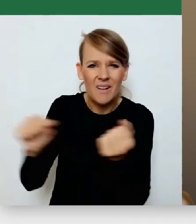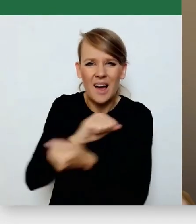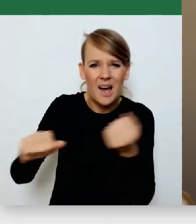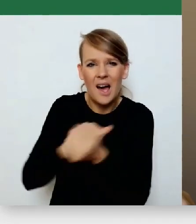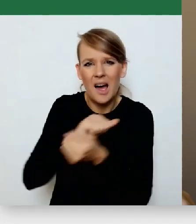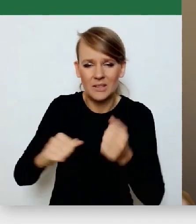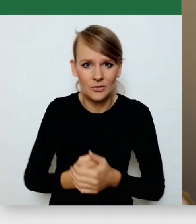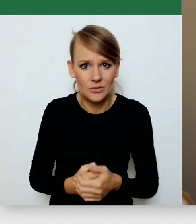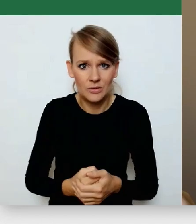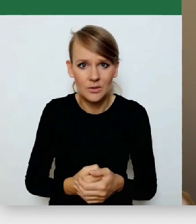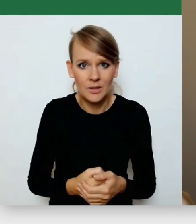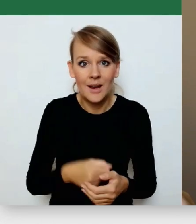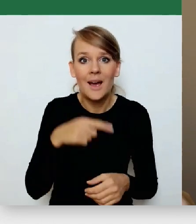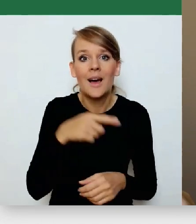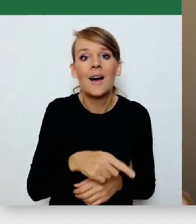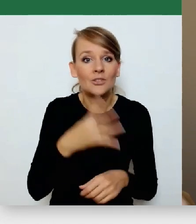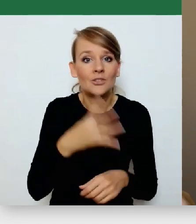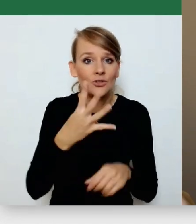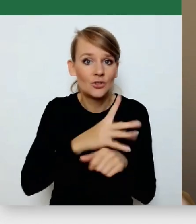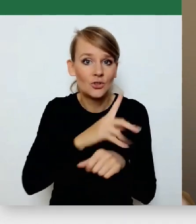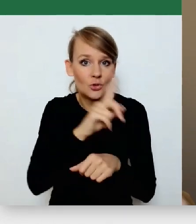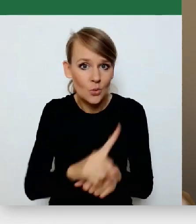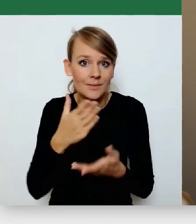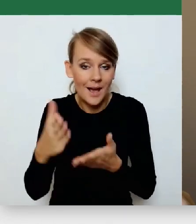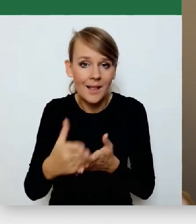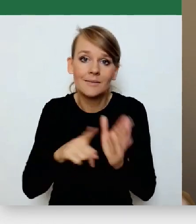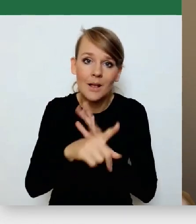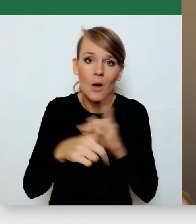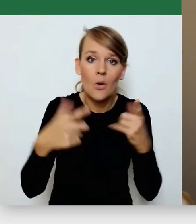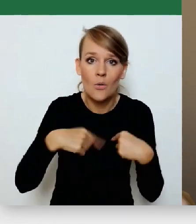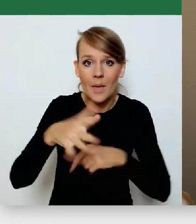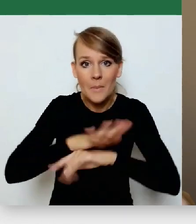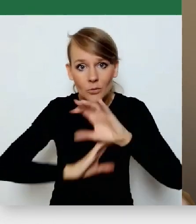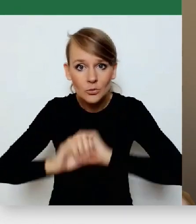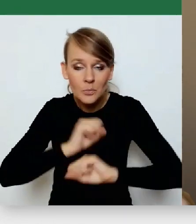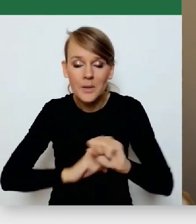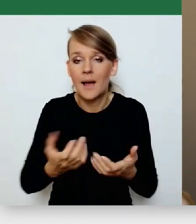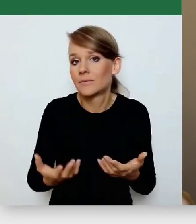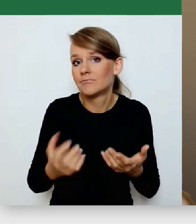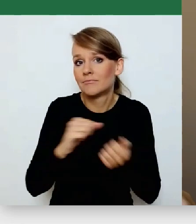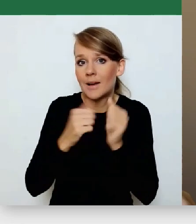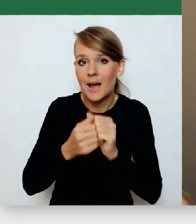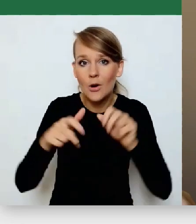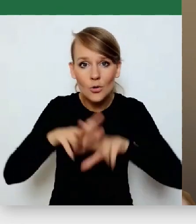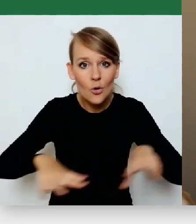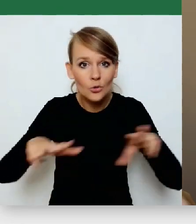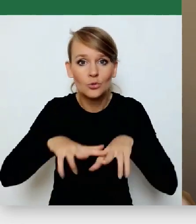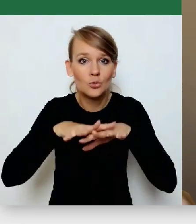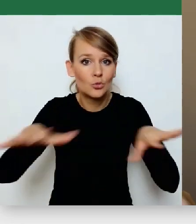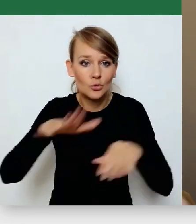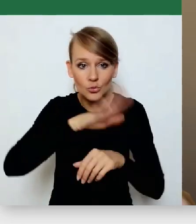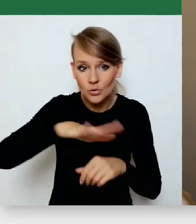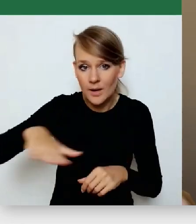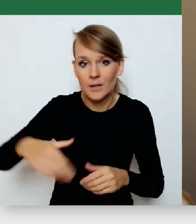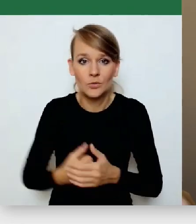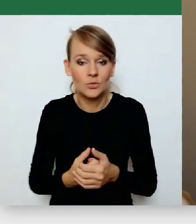te 40 zł dalej funkcjonują, chociaż wobec osób niepełnosprawnych, czy wobec rodzin wielodzietnych, czy wobec kobiet